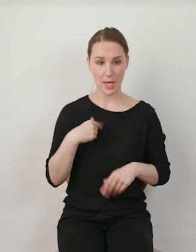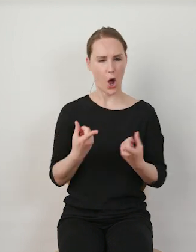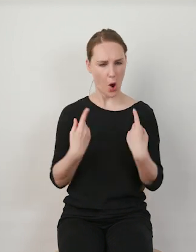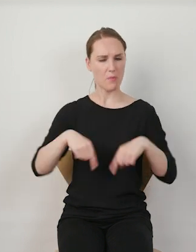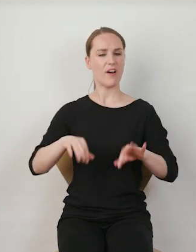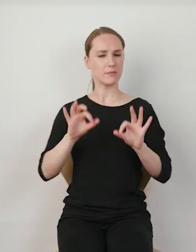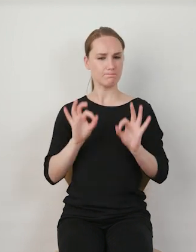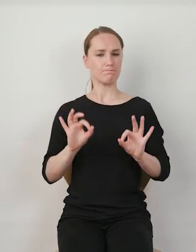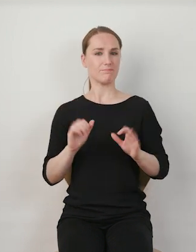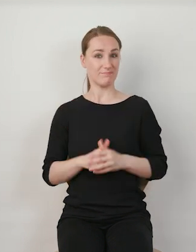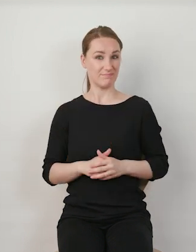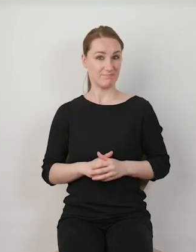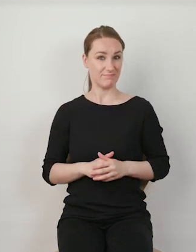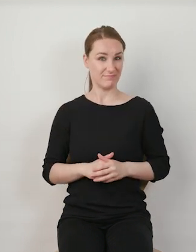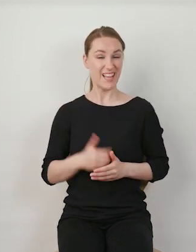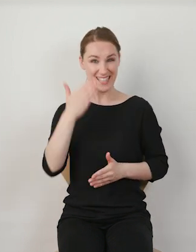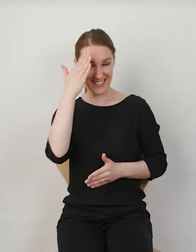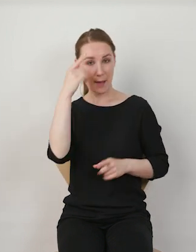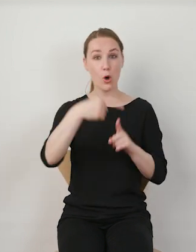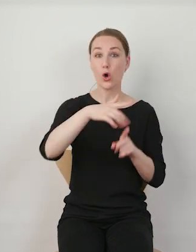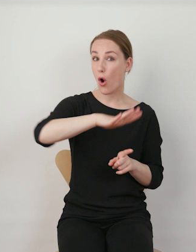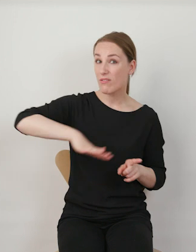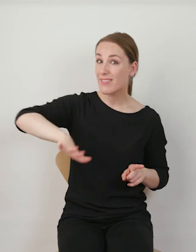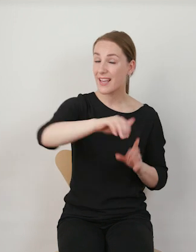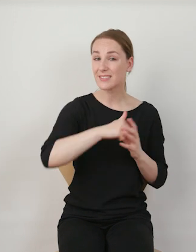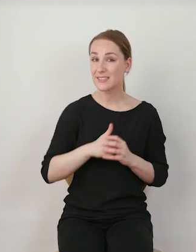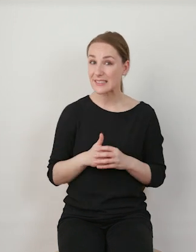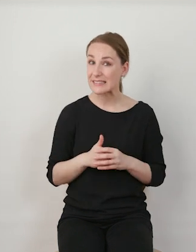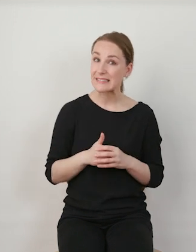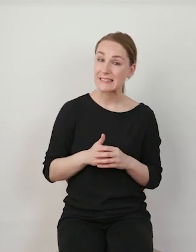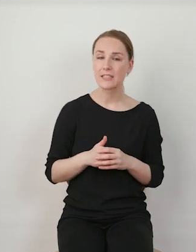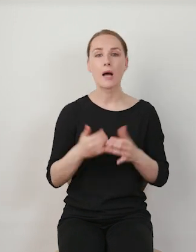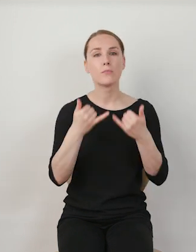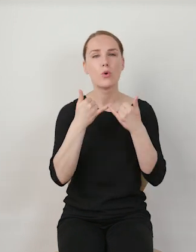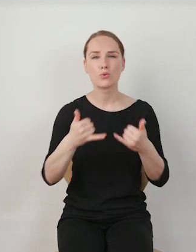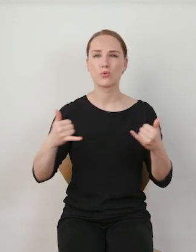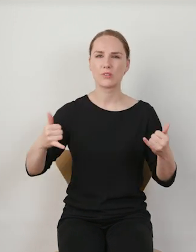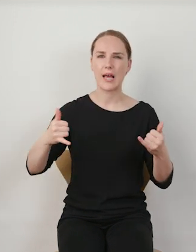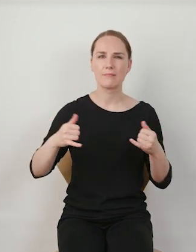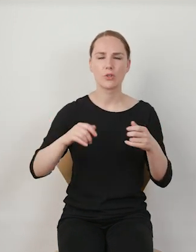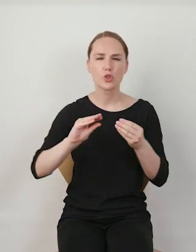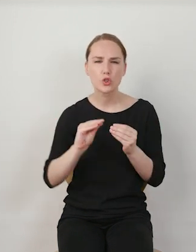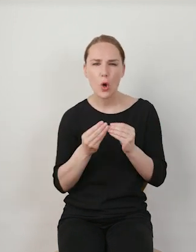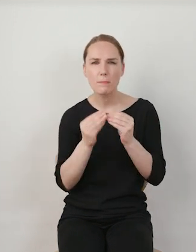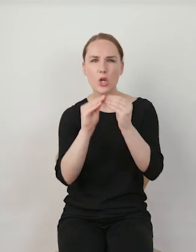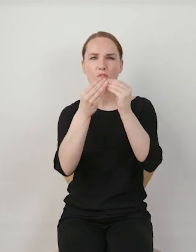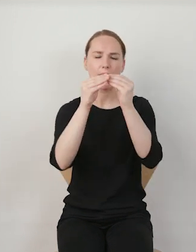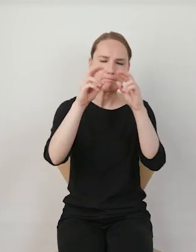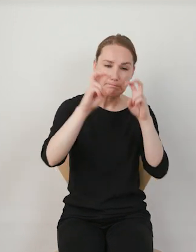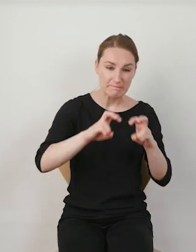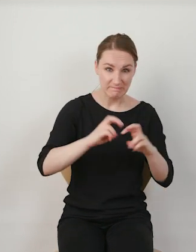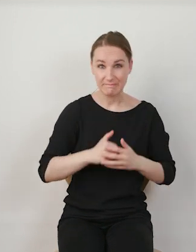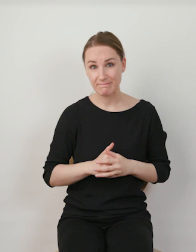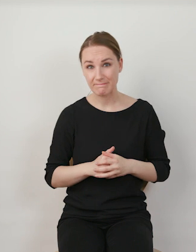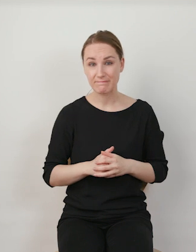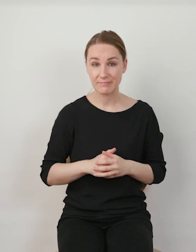Czy poznam kontekst sprawy? Czy wgryzę się w różnego rodzaju zawiłości, które być może w tej sprawie są?